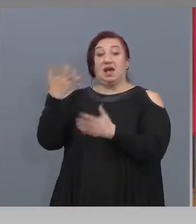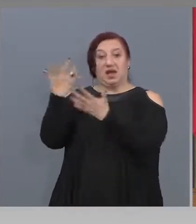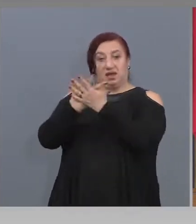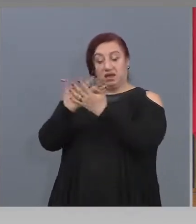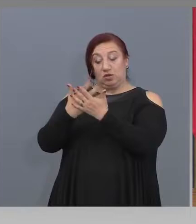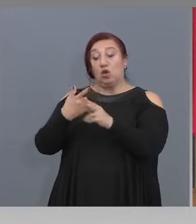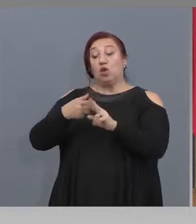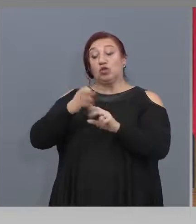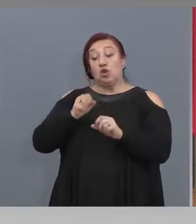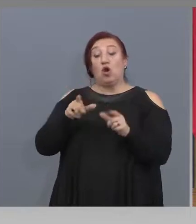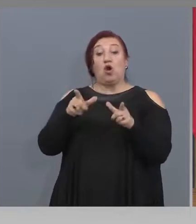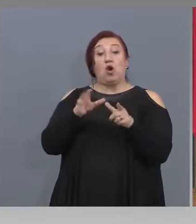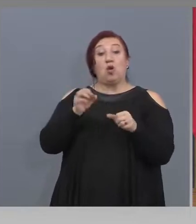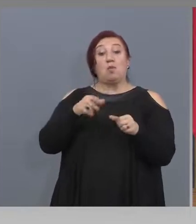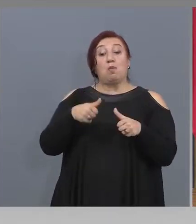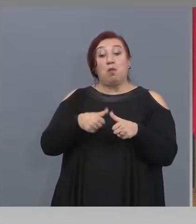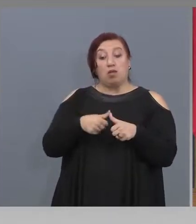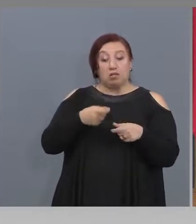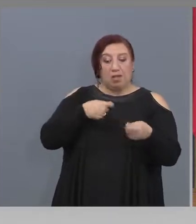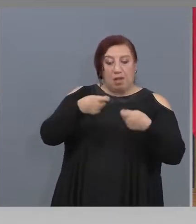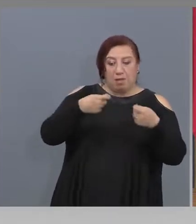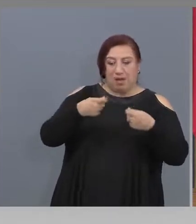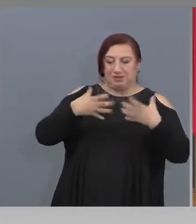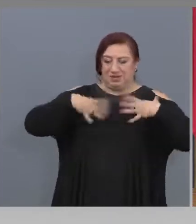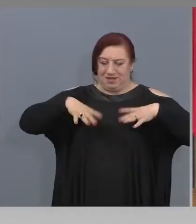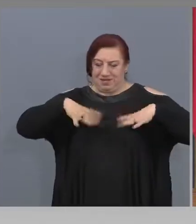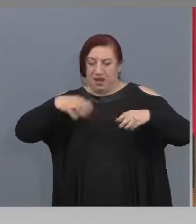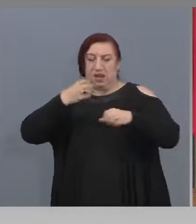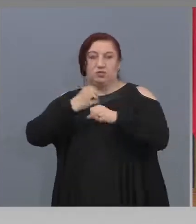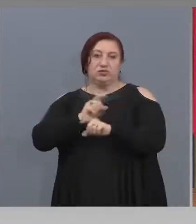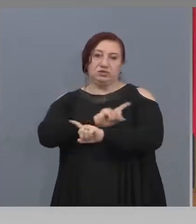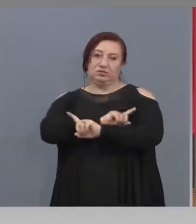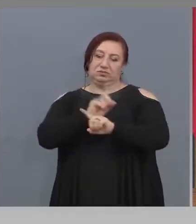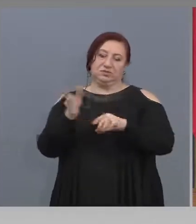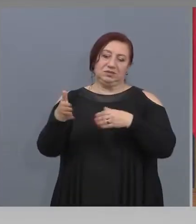Моловете все още не са освободени в пълния си обем на работа.